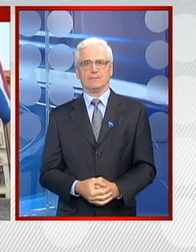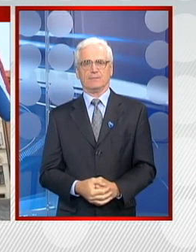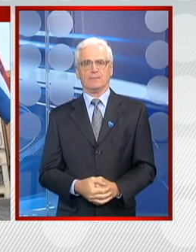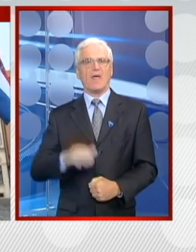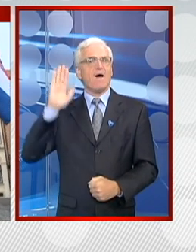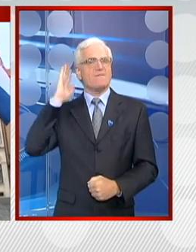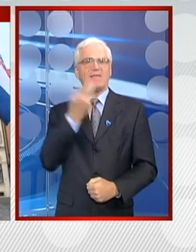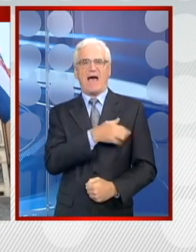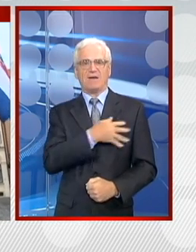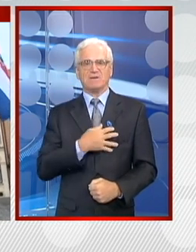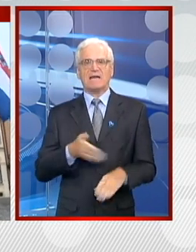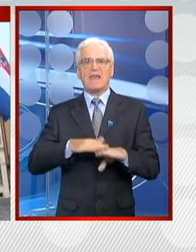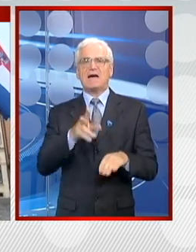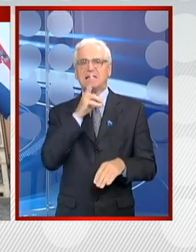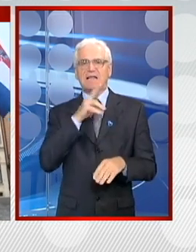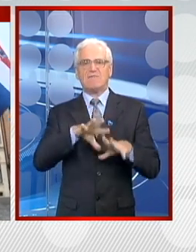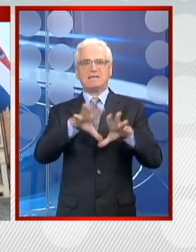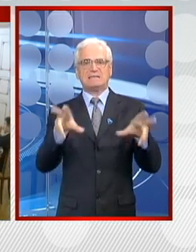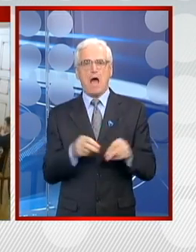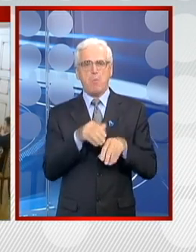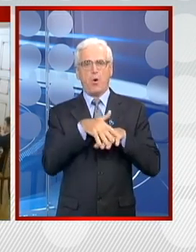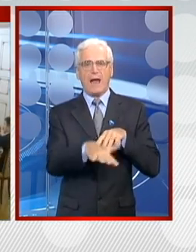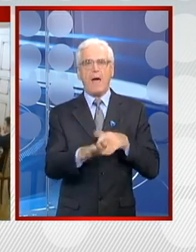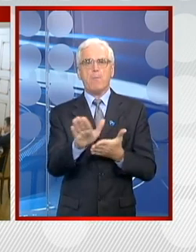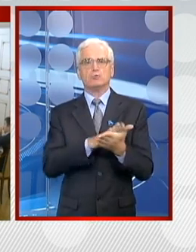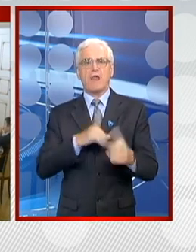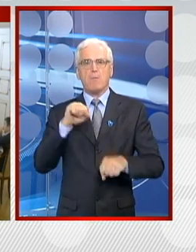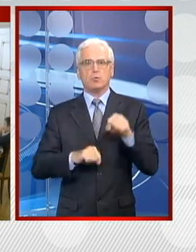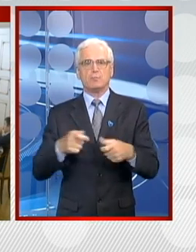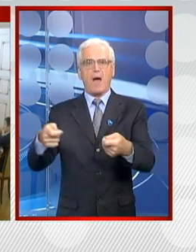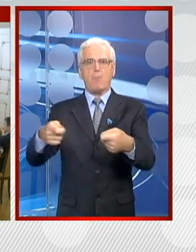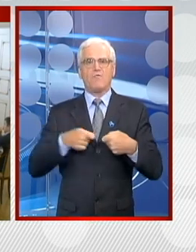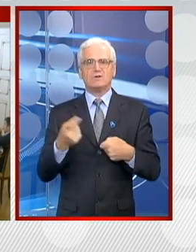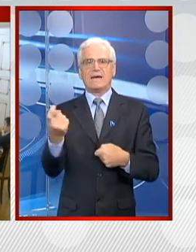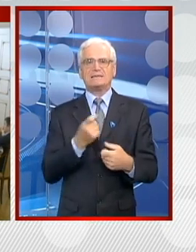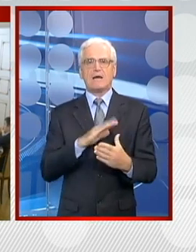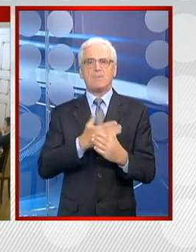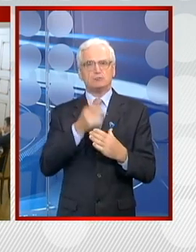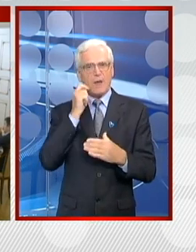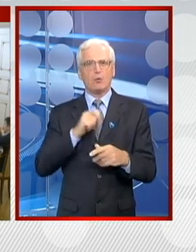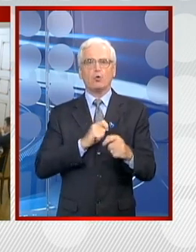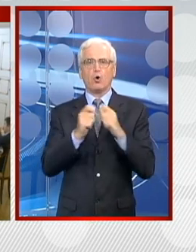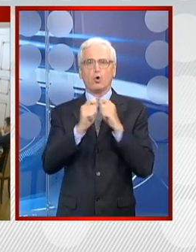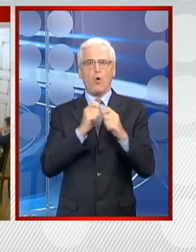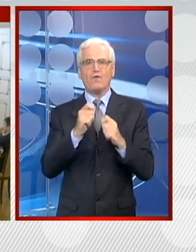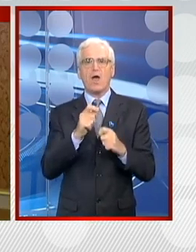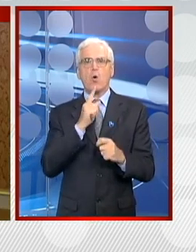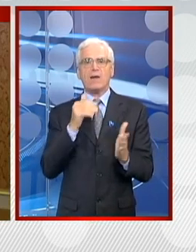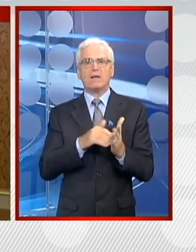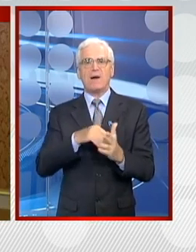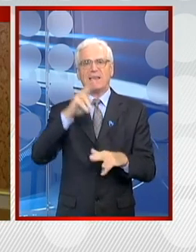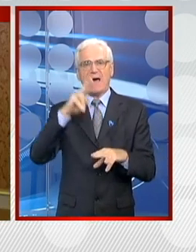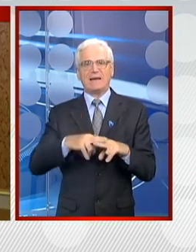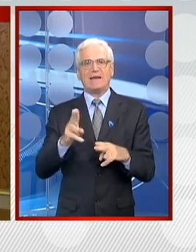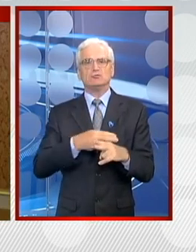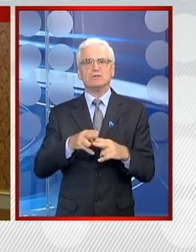Vlade Hrvatske je na zahtjev sabora pokrenula postupak povlačenja iz arbitražnog postupka koji trebao